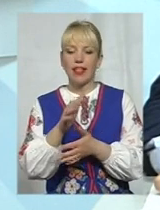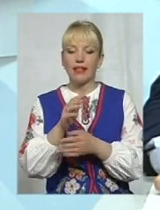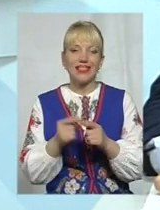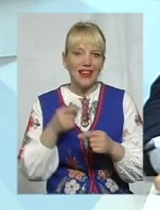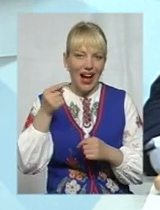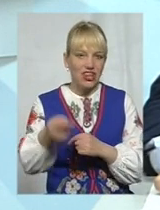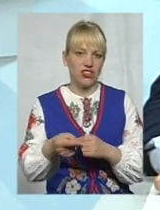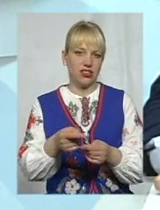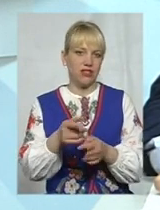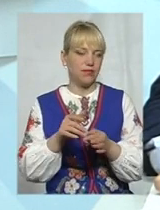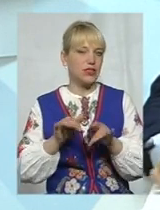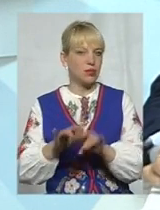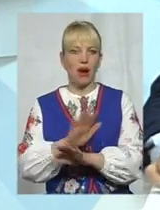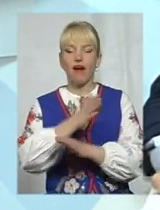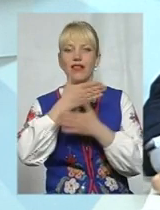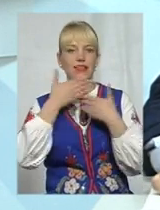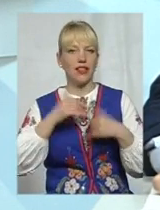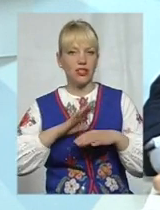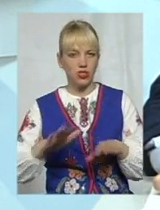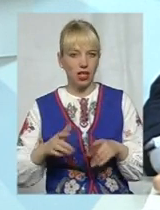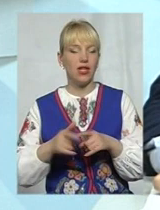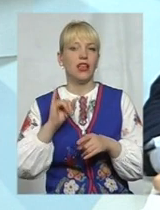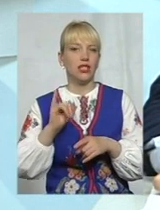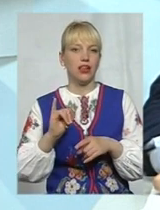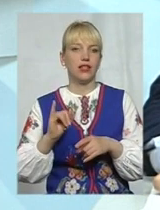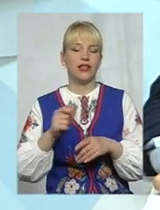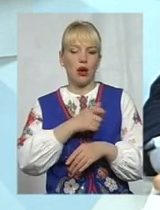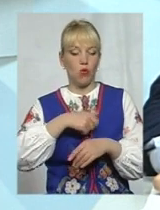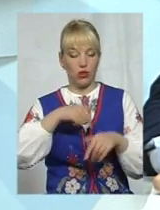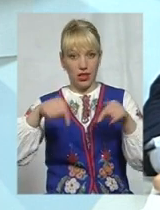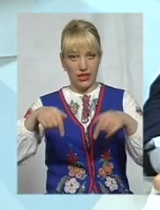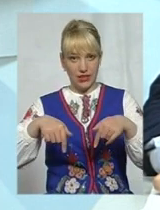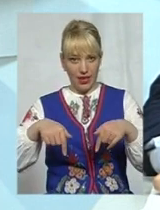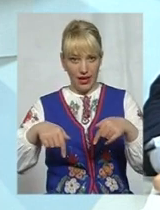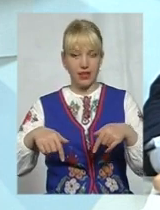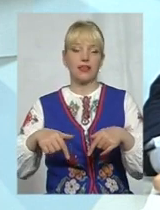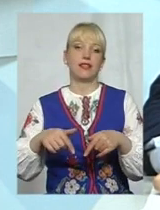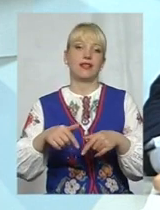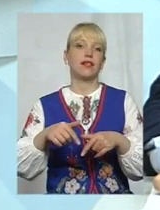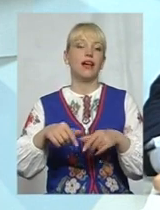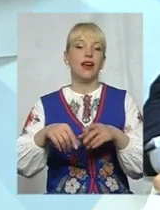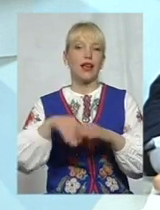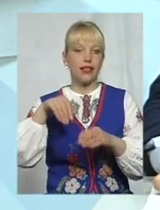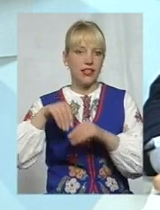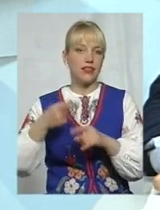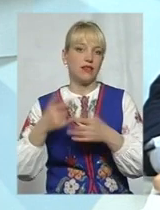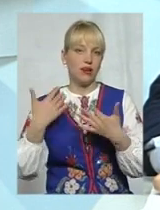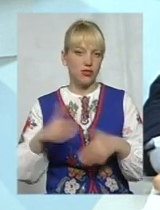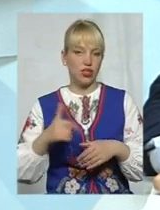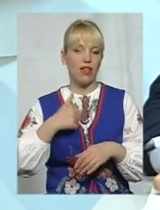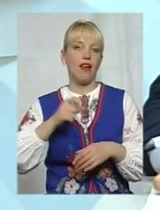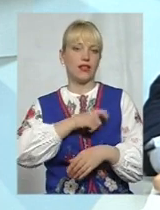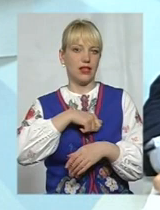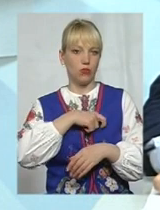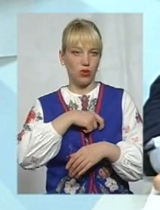депутати цієї каденції, безпосередньо я, як уповноважений представник депутатської